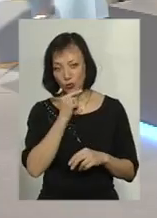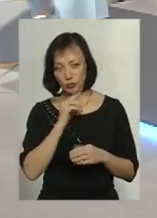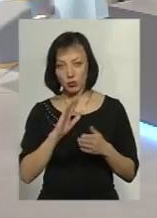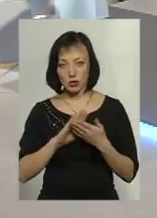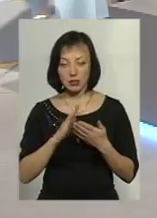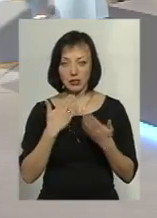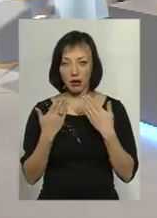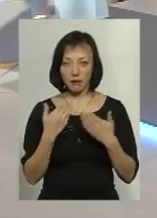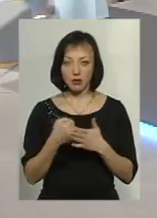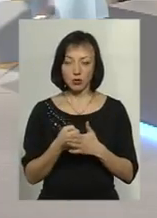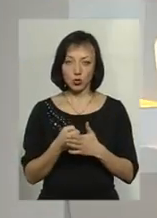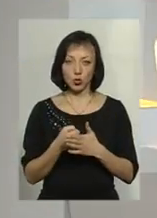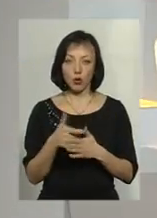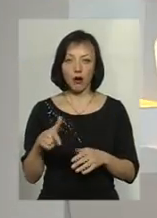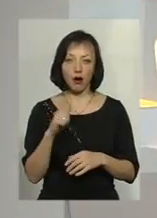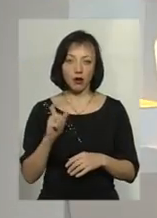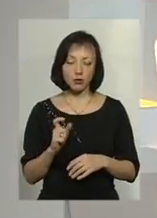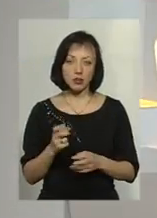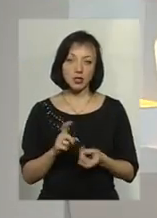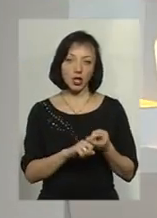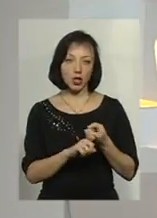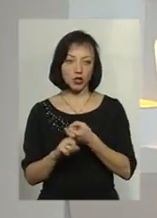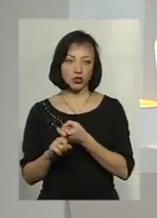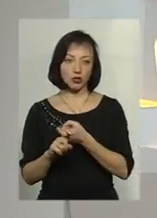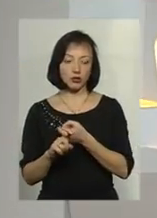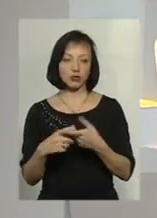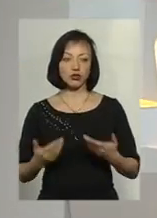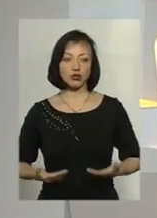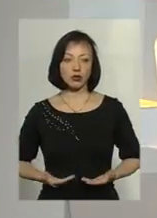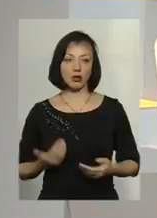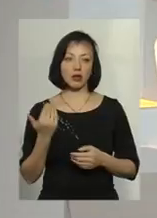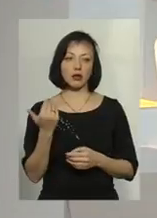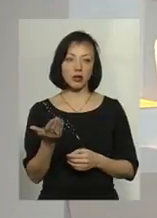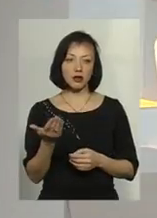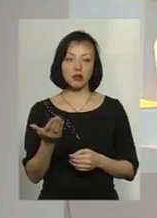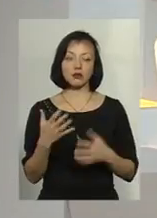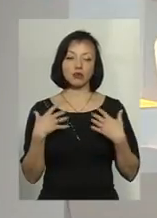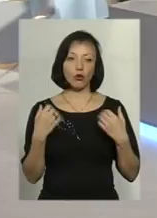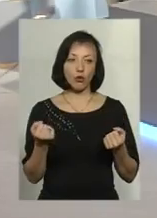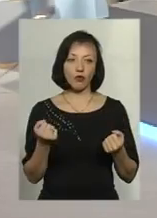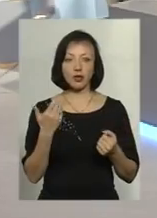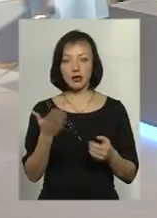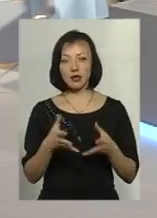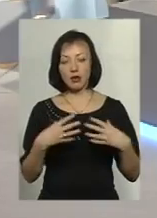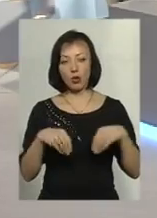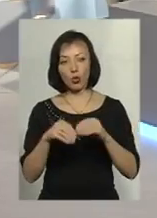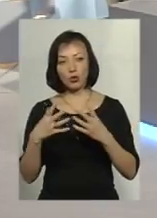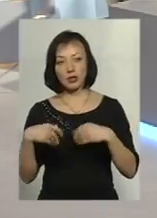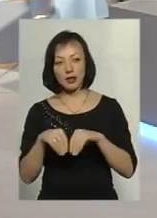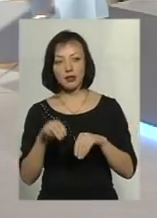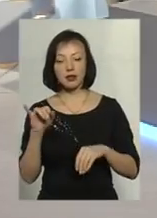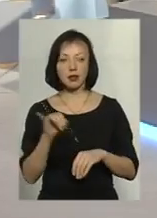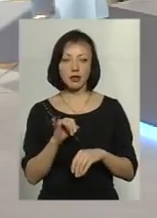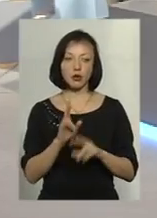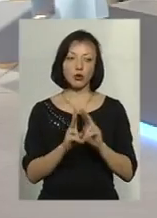ставлення до газу залежить життя їхнє, їхнє здоров'я, їхніх родин і